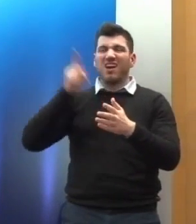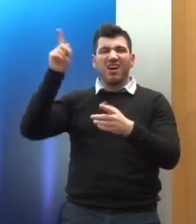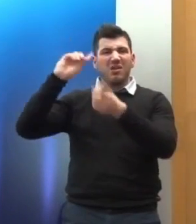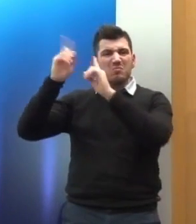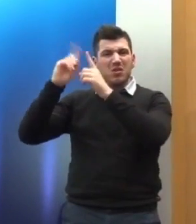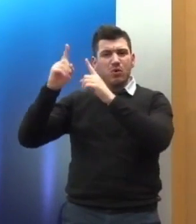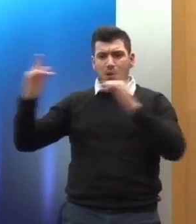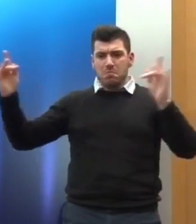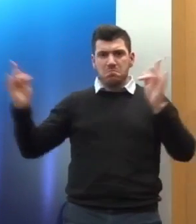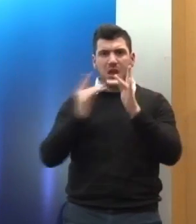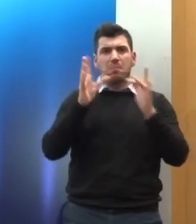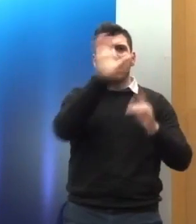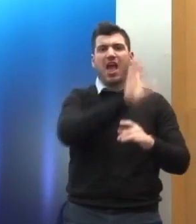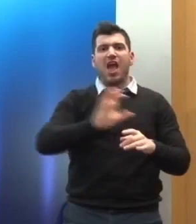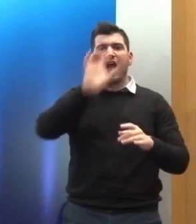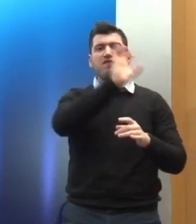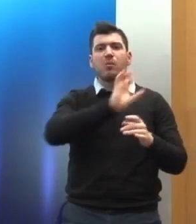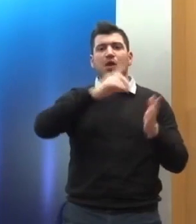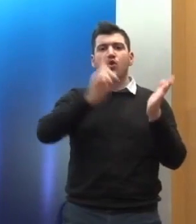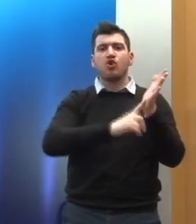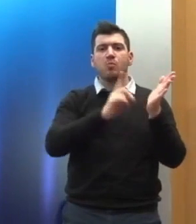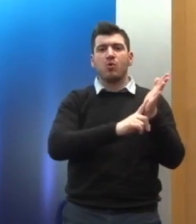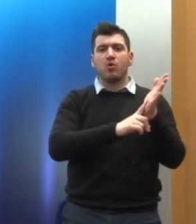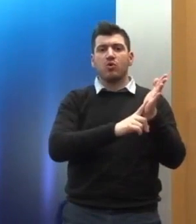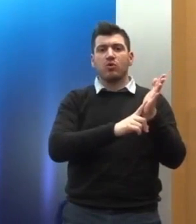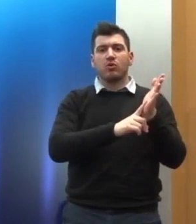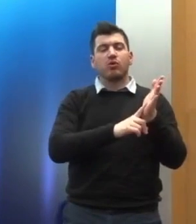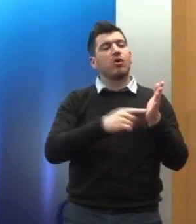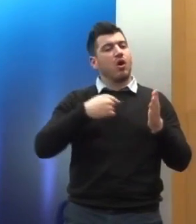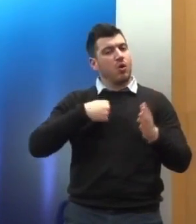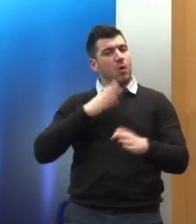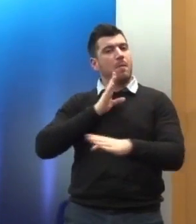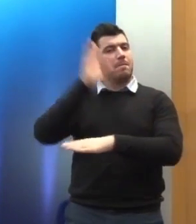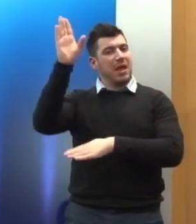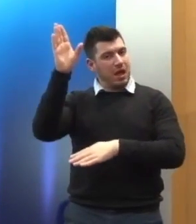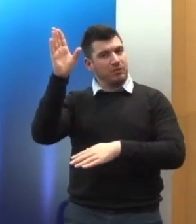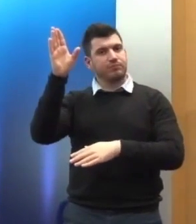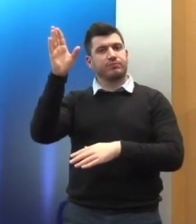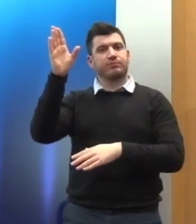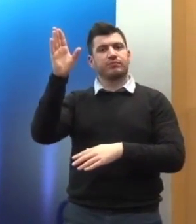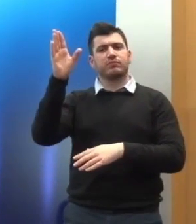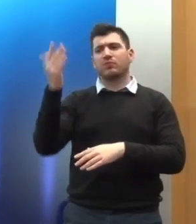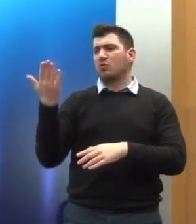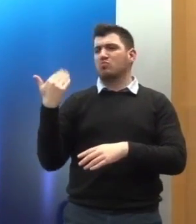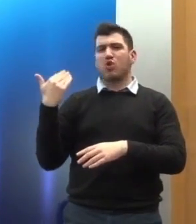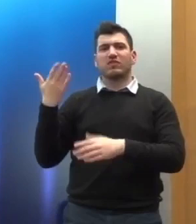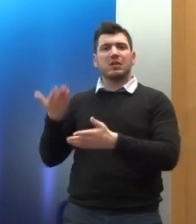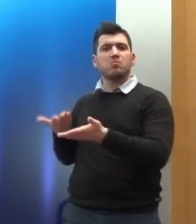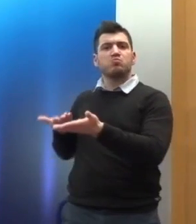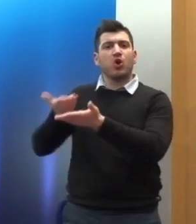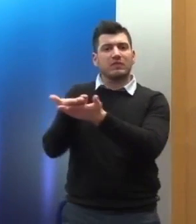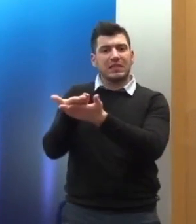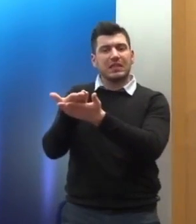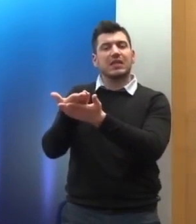Κοινωνικό Χάρτη εκπροσώπησα τη χώρα και σε μία πρόσθετη προσφυγή της